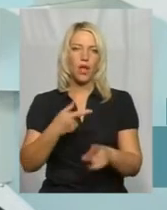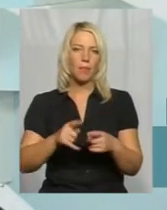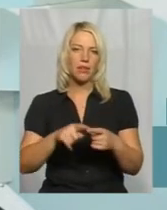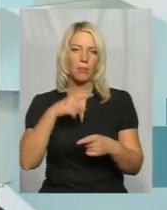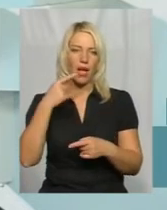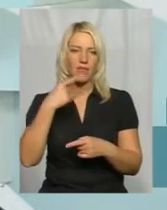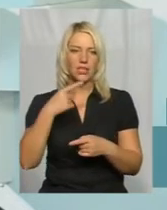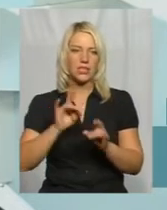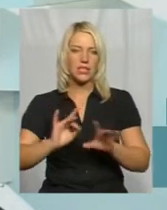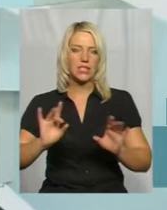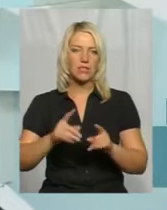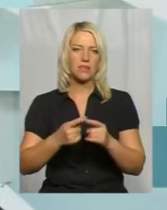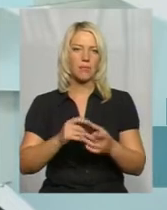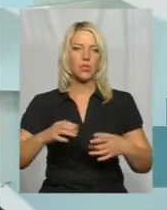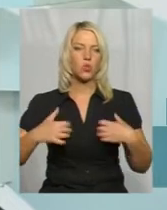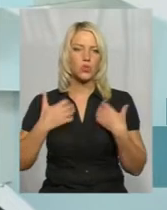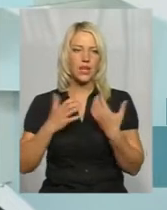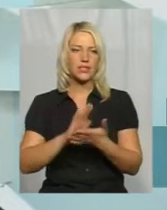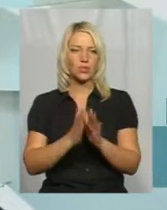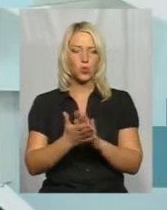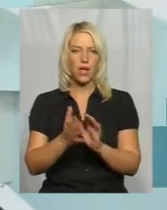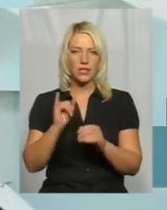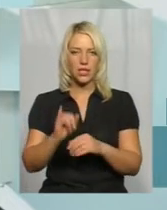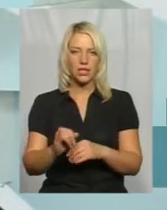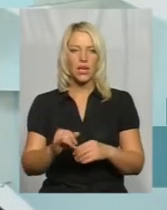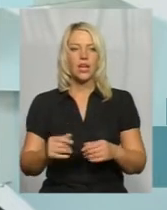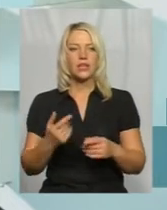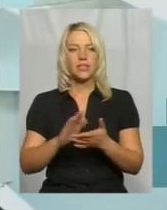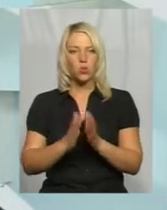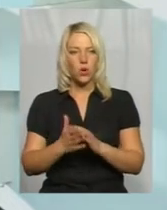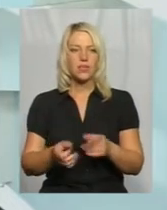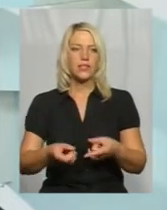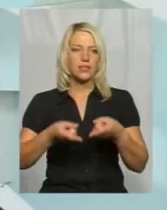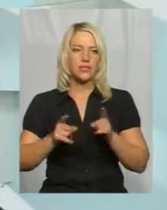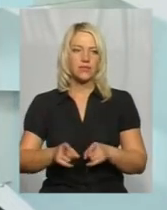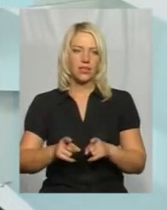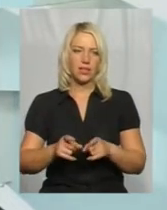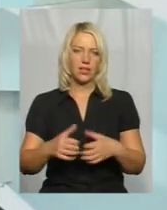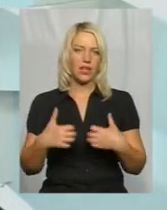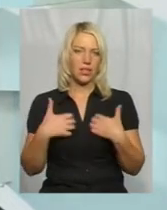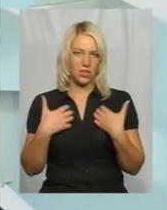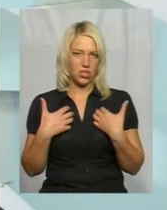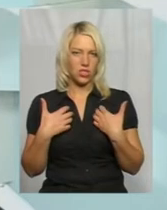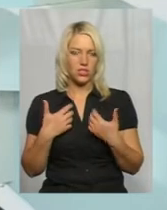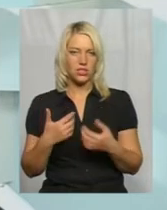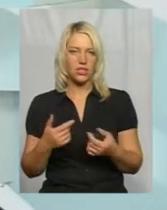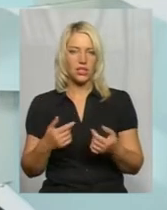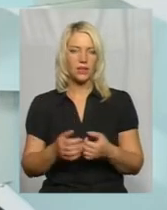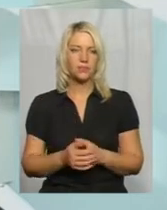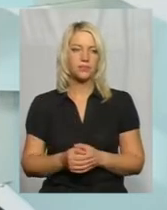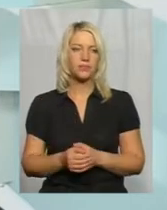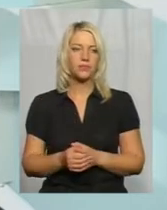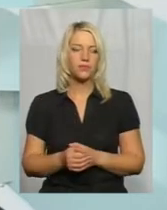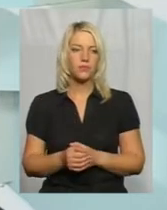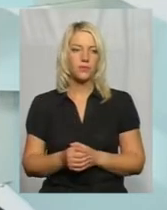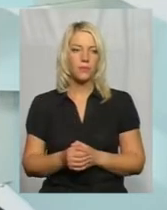розказувати, об цих ужасних обстоятельствах і ситуаціях. Але ситуація дійсно критична, я би хотіла сказати. Пані